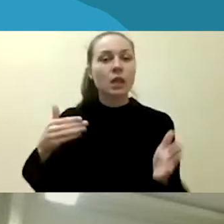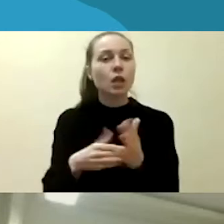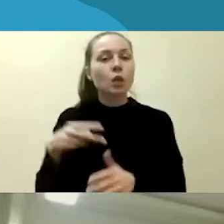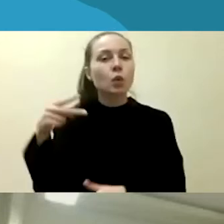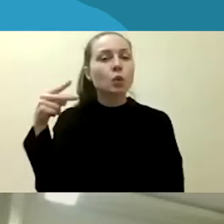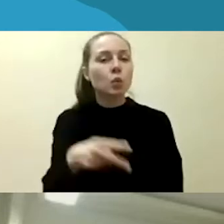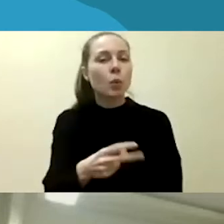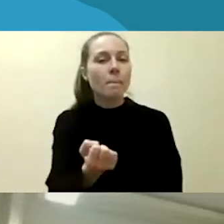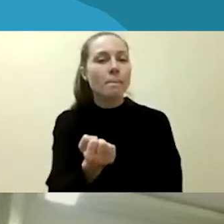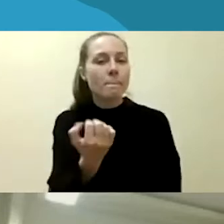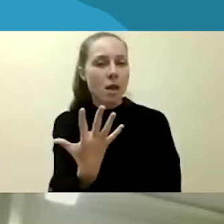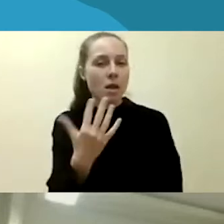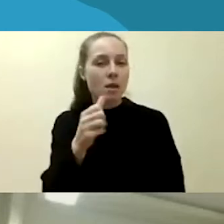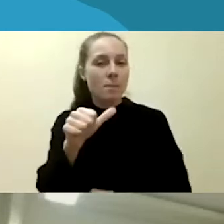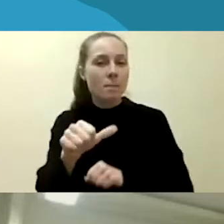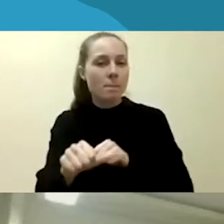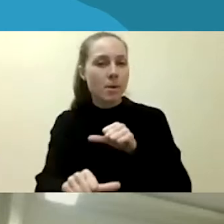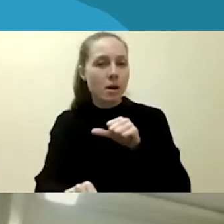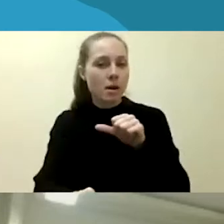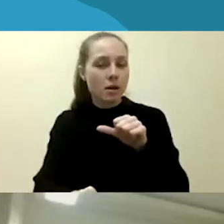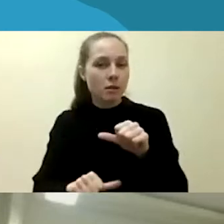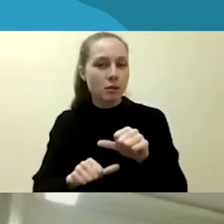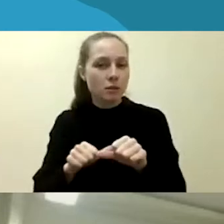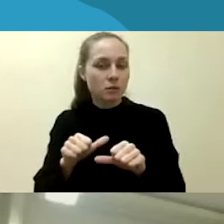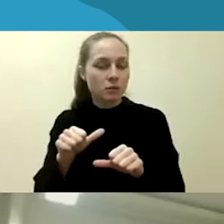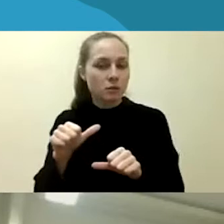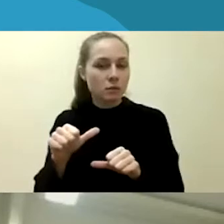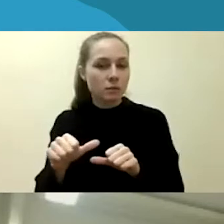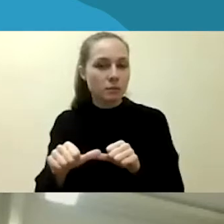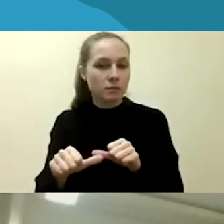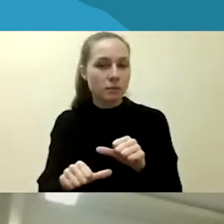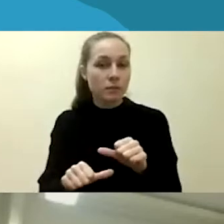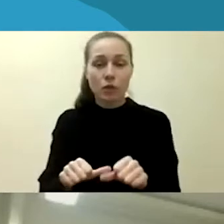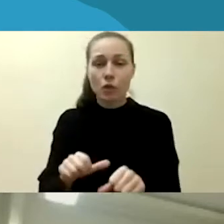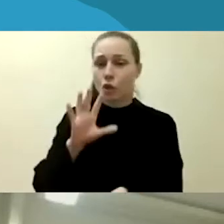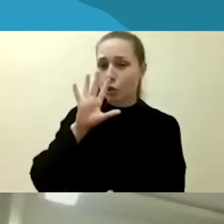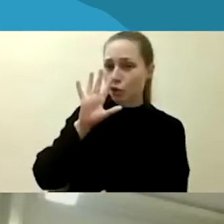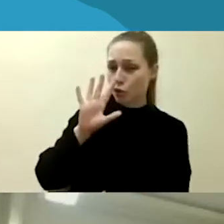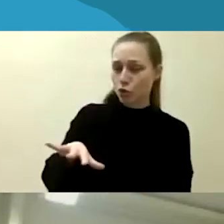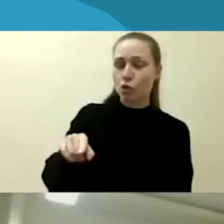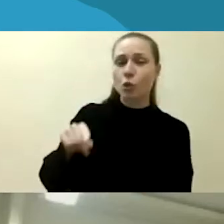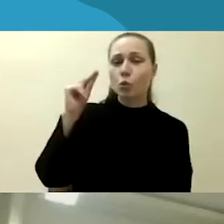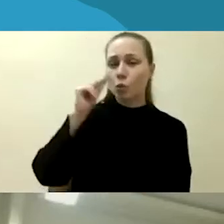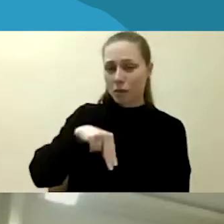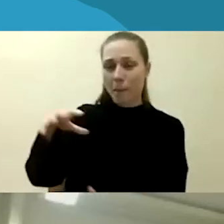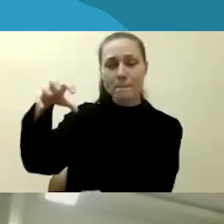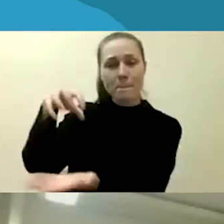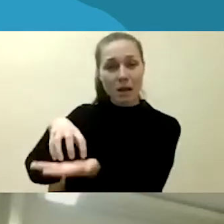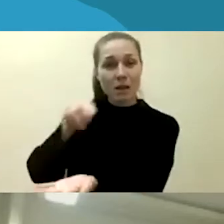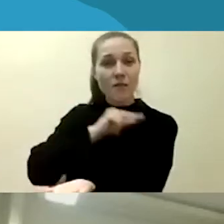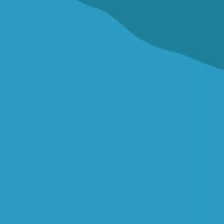metų toks neapykantos nusikaltimų padalinys veikia tik tai